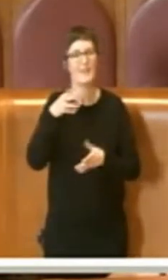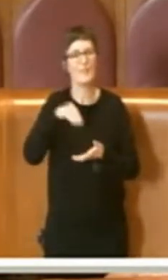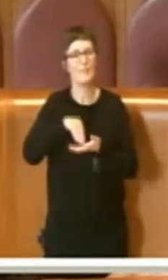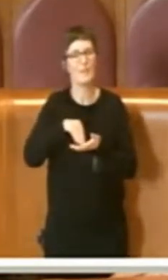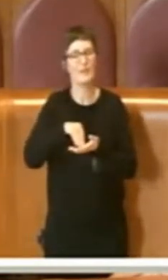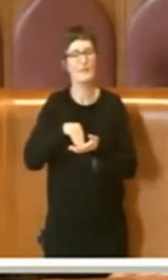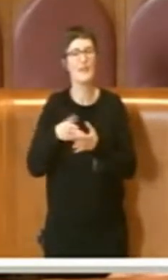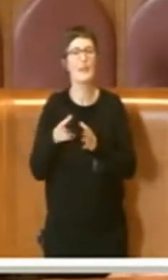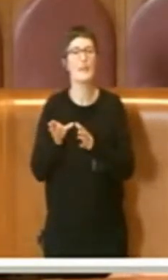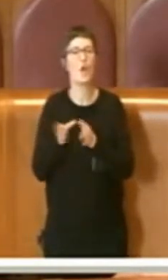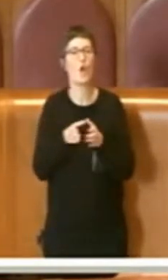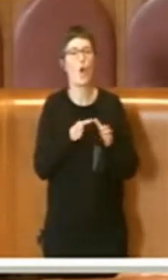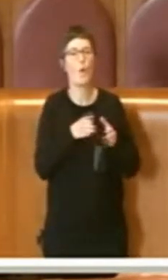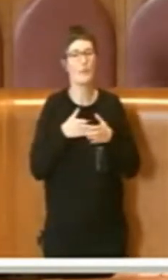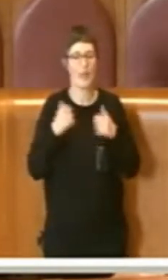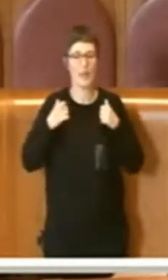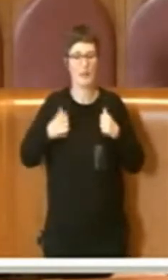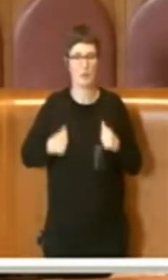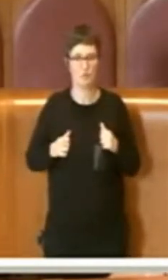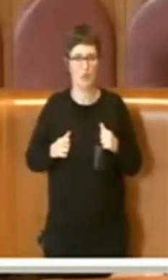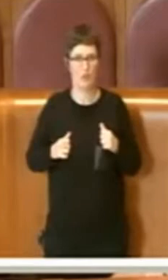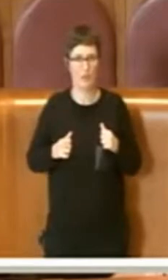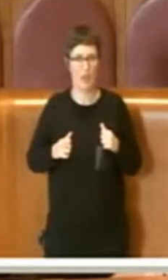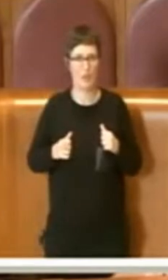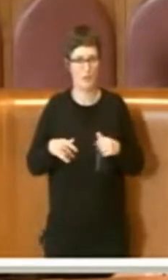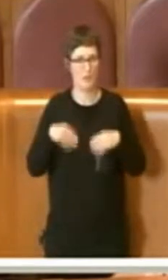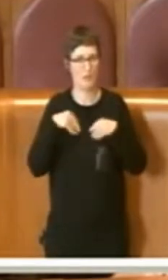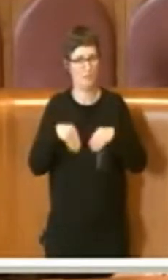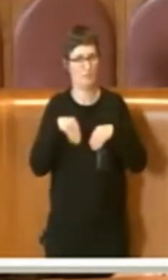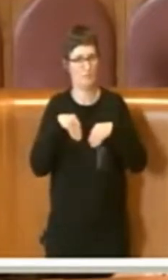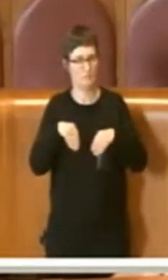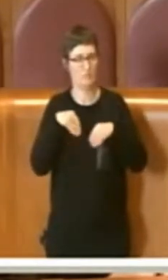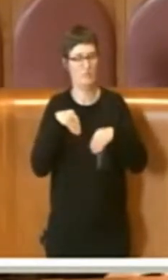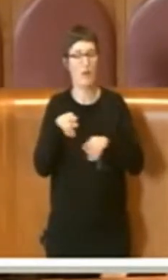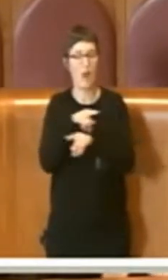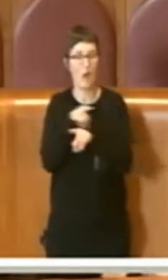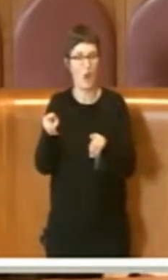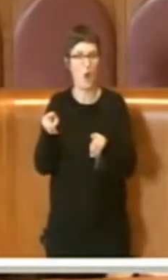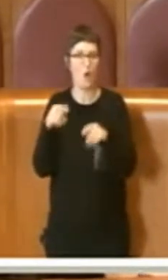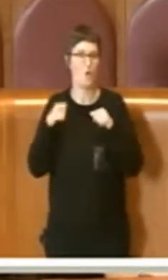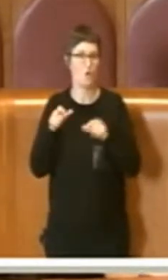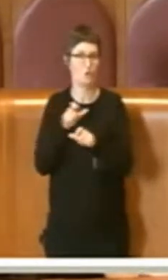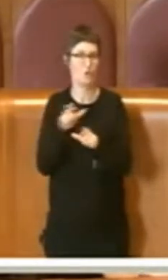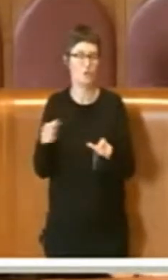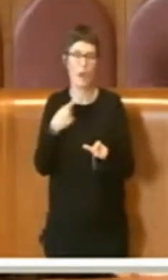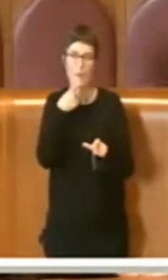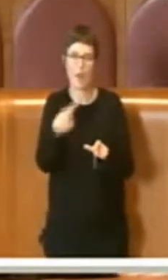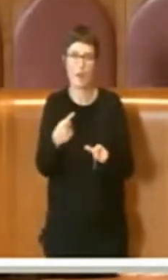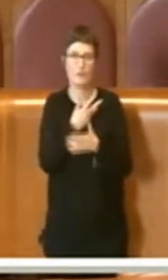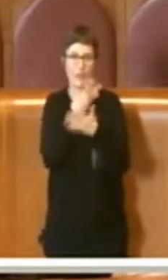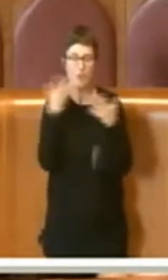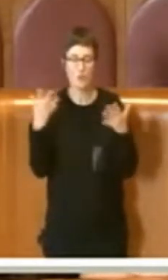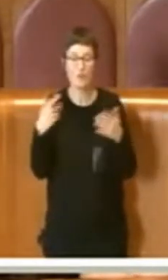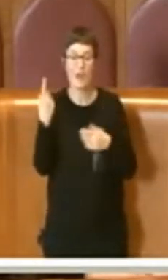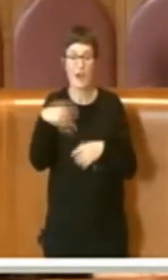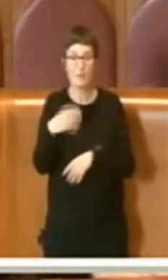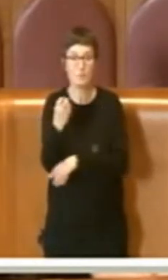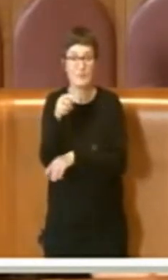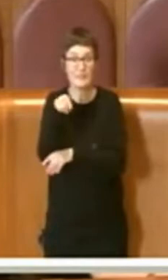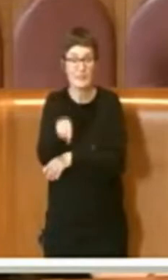ribadito quanto per loro quest'opera sia appunto cruciale e